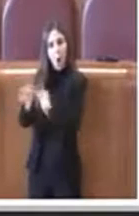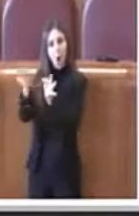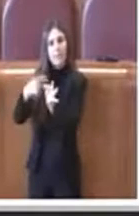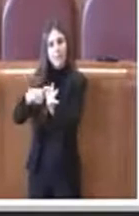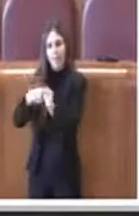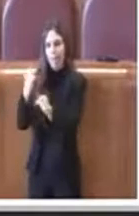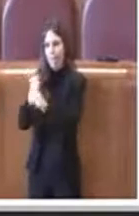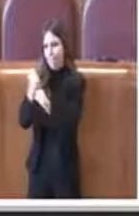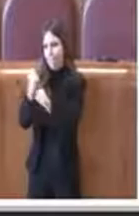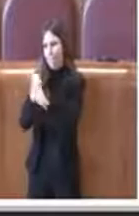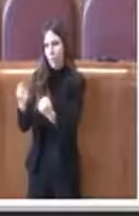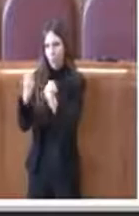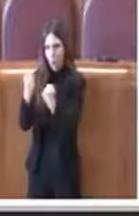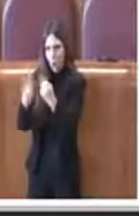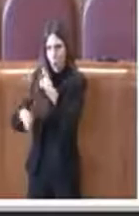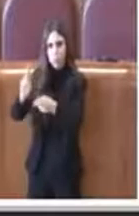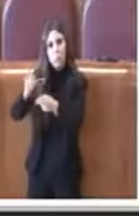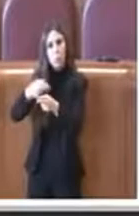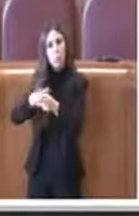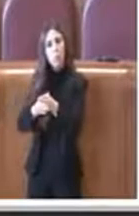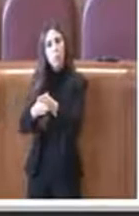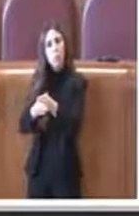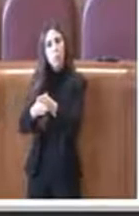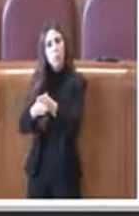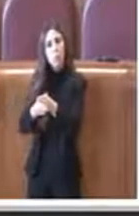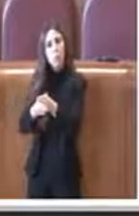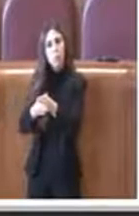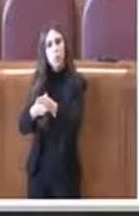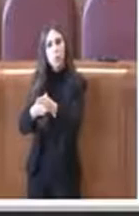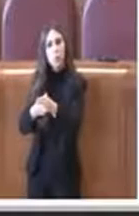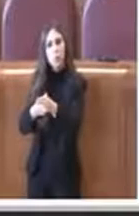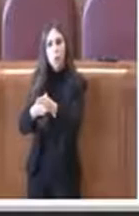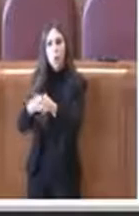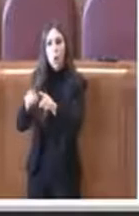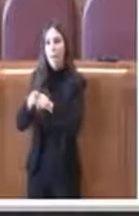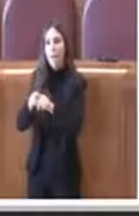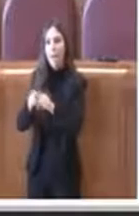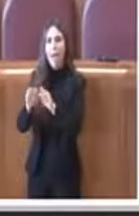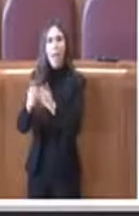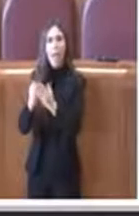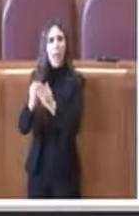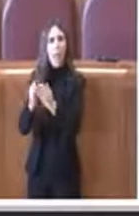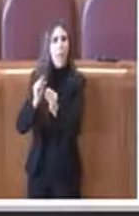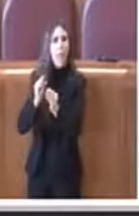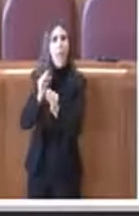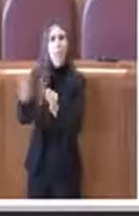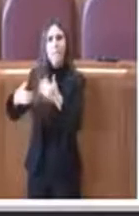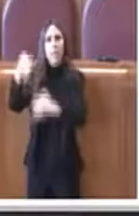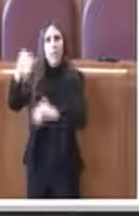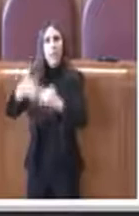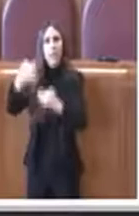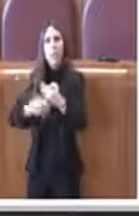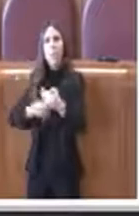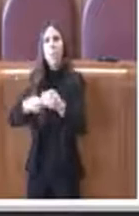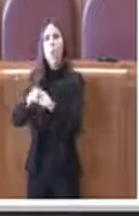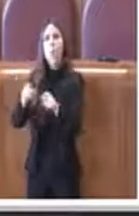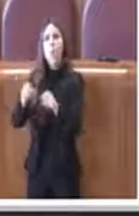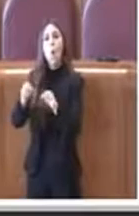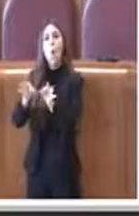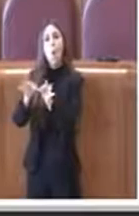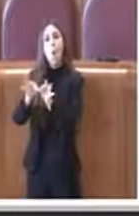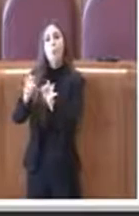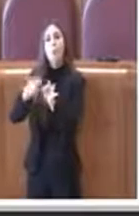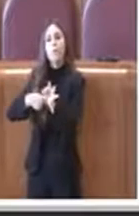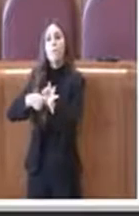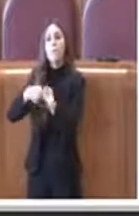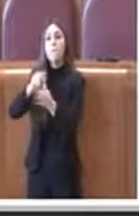'operazione ben più forte con portare i libri in tribunale e avviare il concordato preventivo in continuità quando l'abbiamo votata